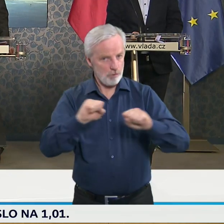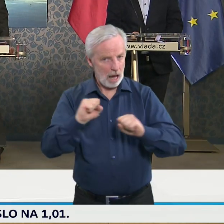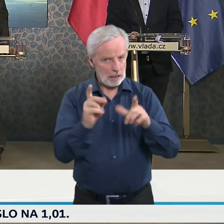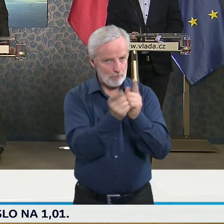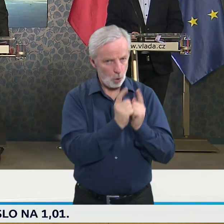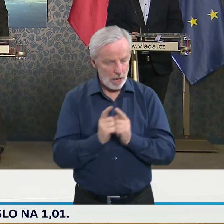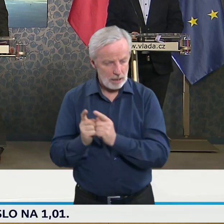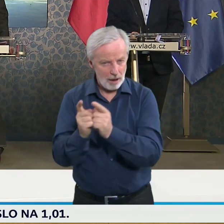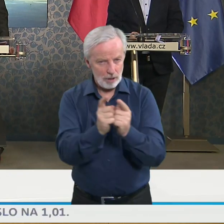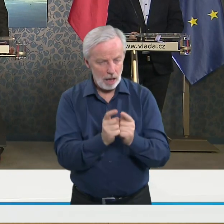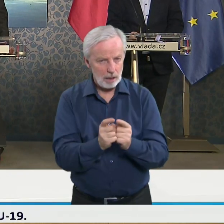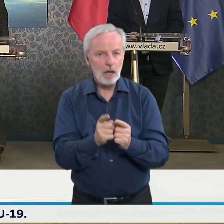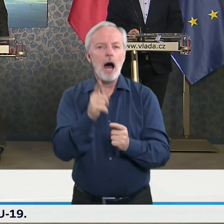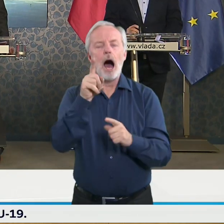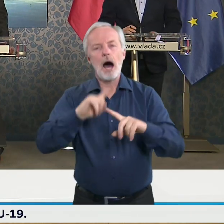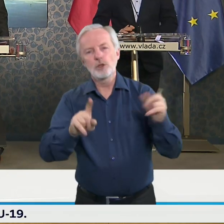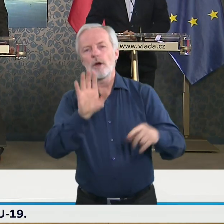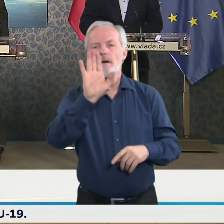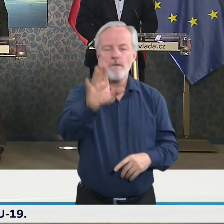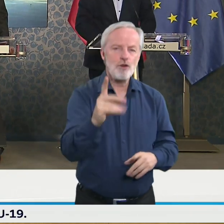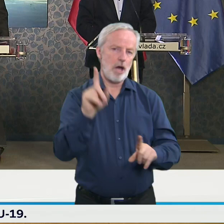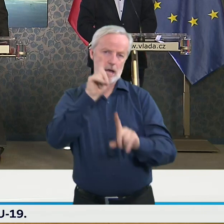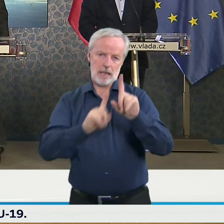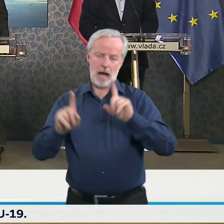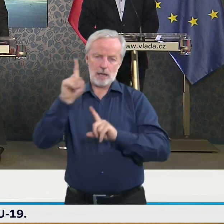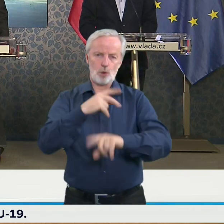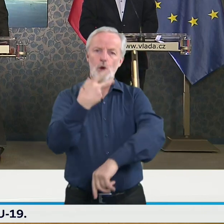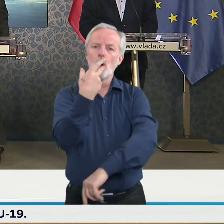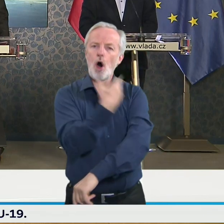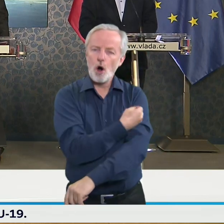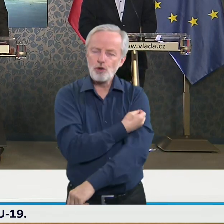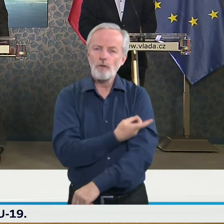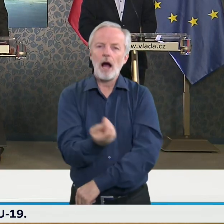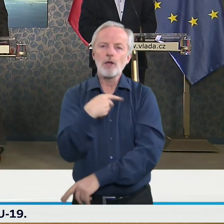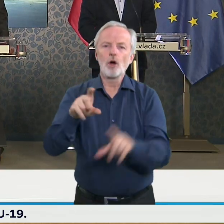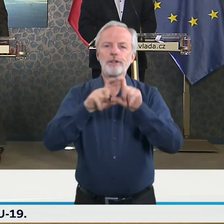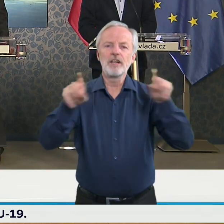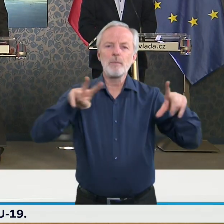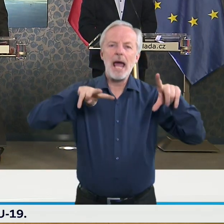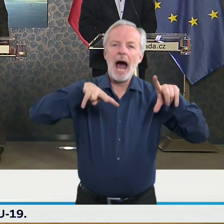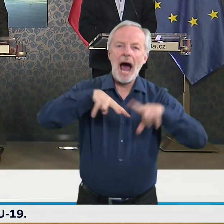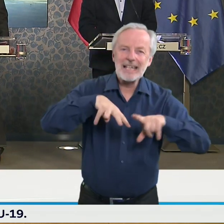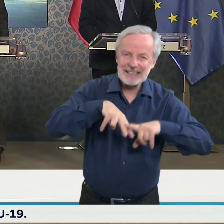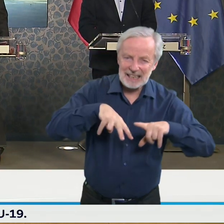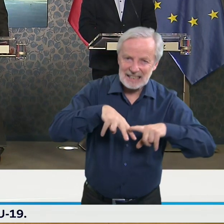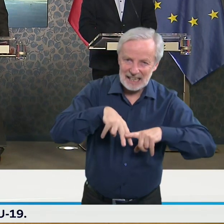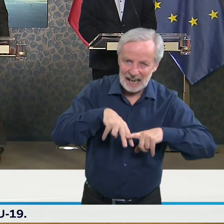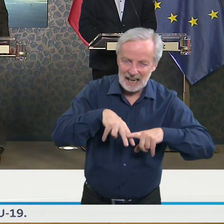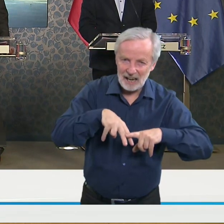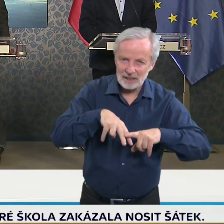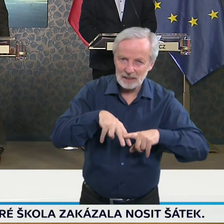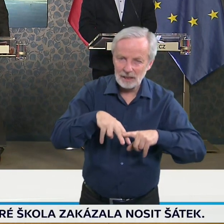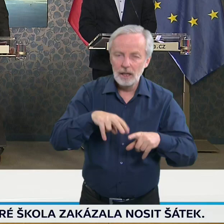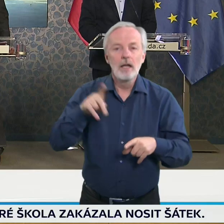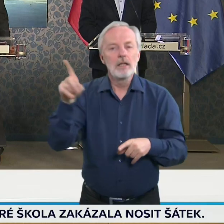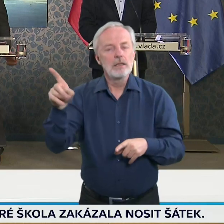co vy sám si myslíte o AstraZenece o té vyšší věkové hranici, protože ono, pokud by nebyly